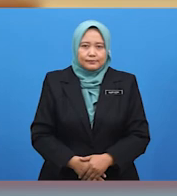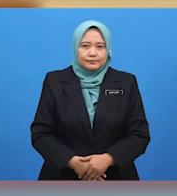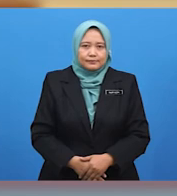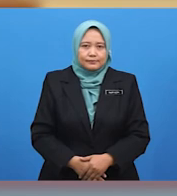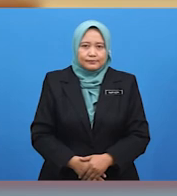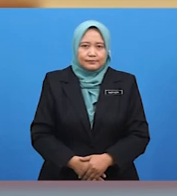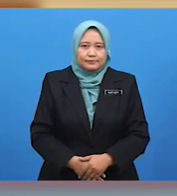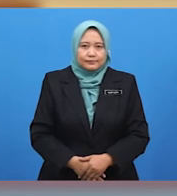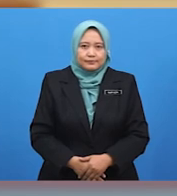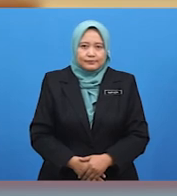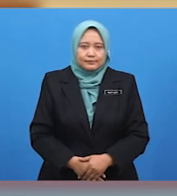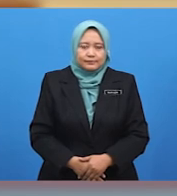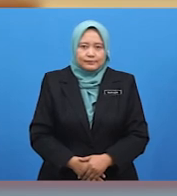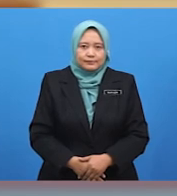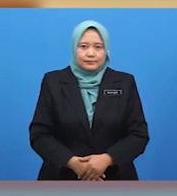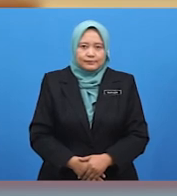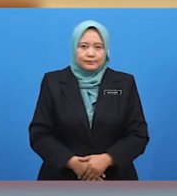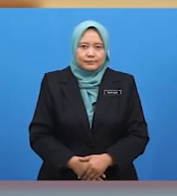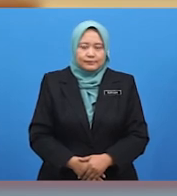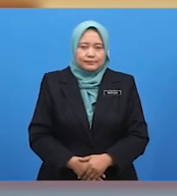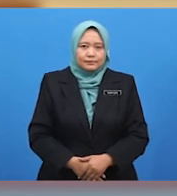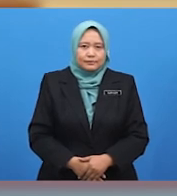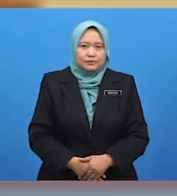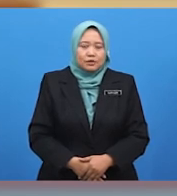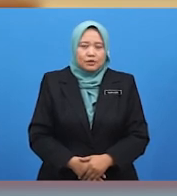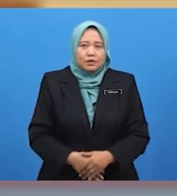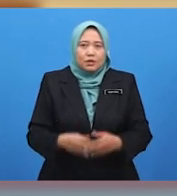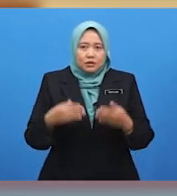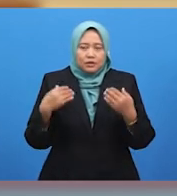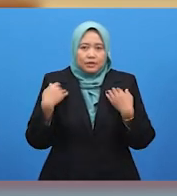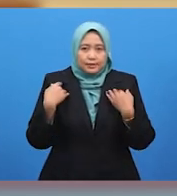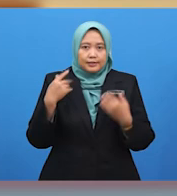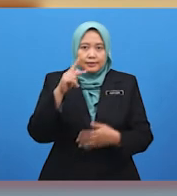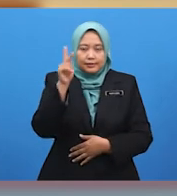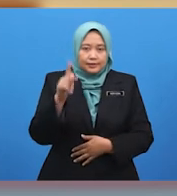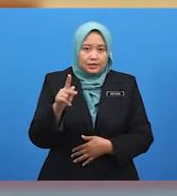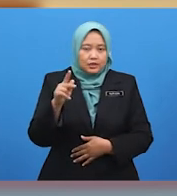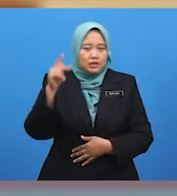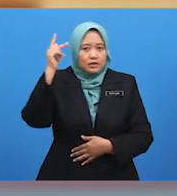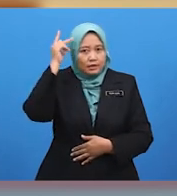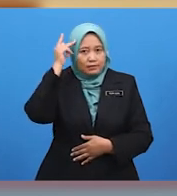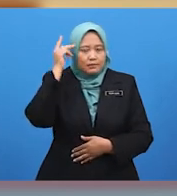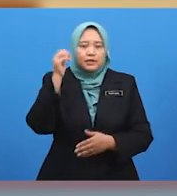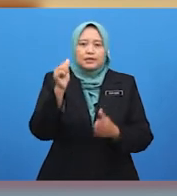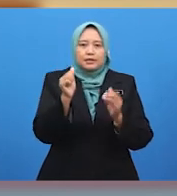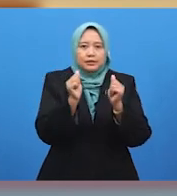bakal dihadapi oleh Kamal? Adakah perhubungan antara Kamal dan Alicia tetap sama?